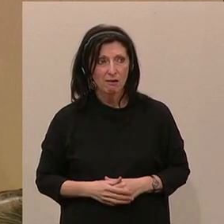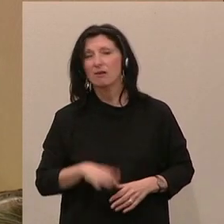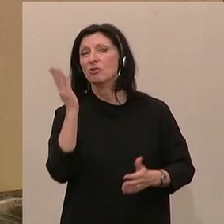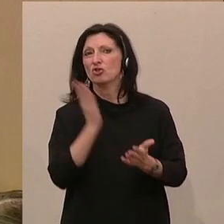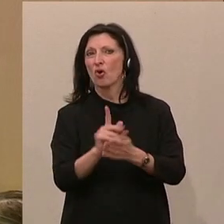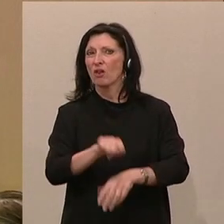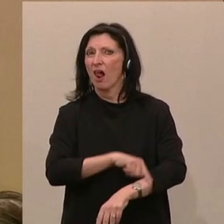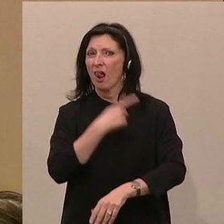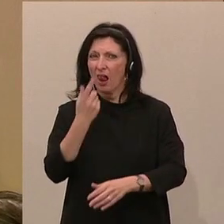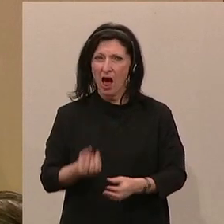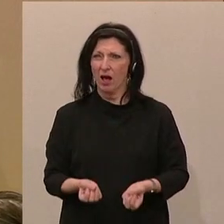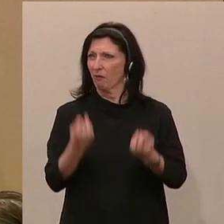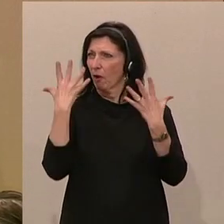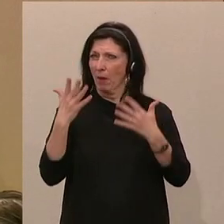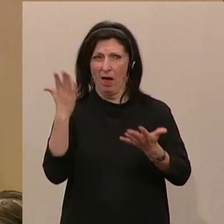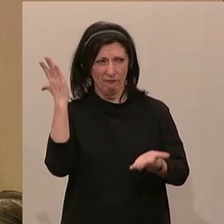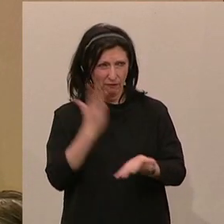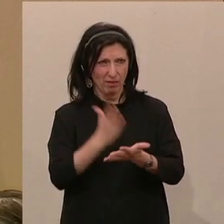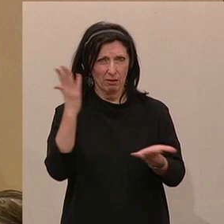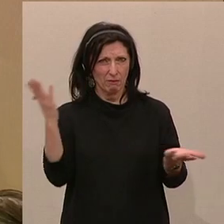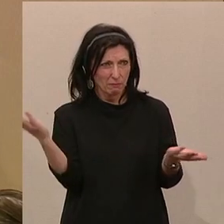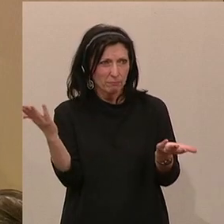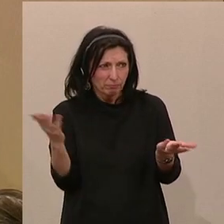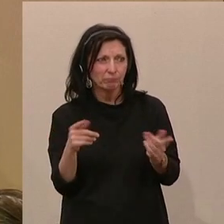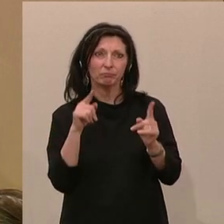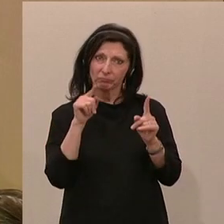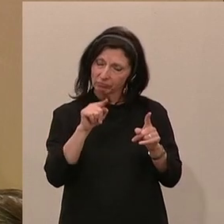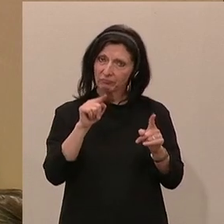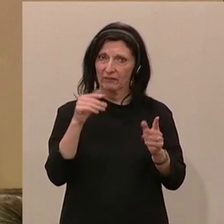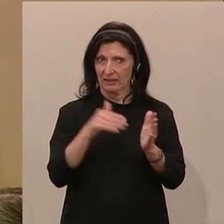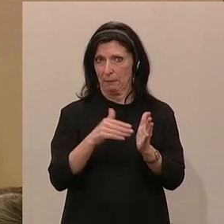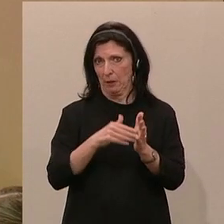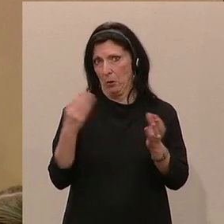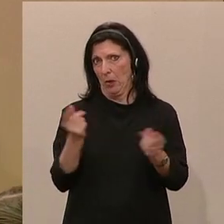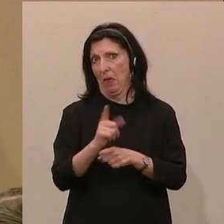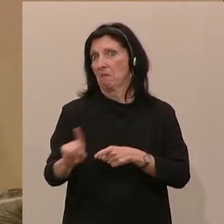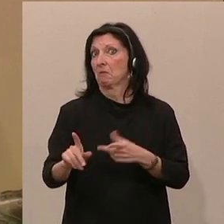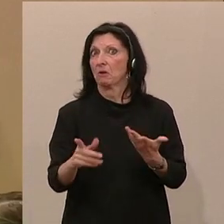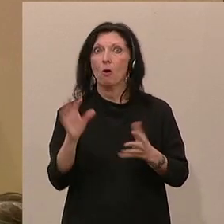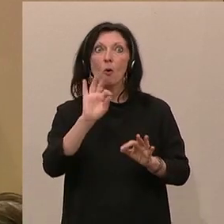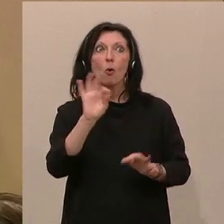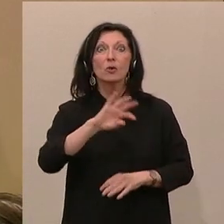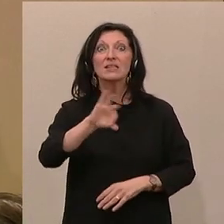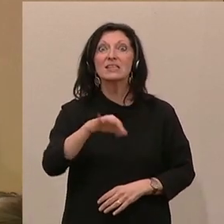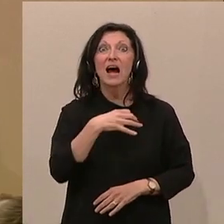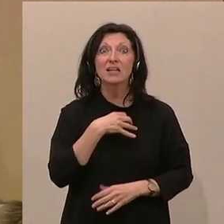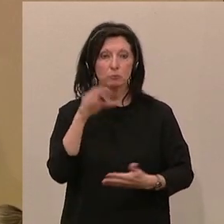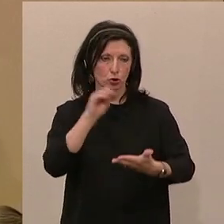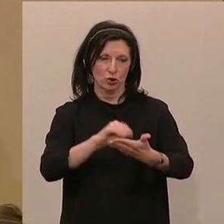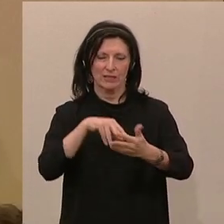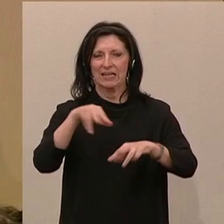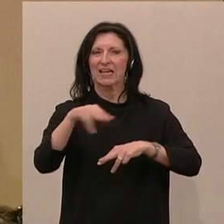längst erledigt hat. Also hier würde Handlungsbedarf bestehen. Oder Salzburg, da steht es hier in der